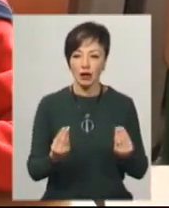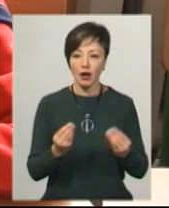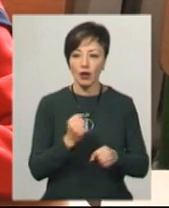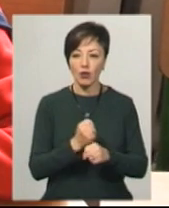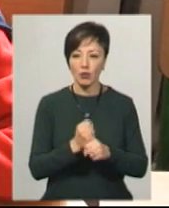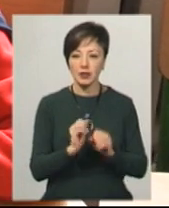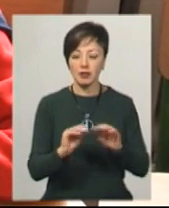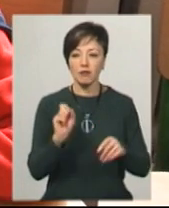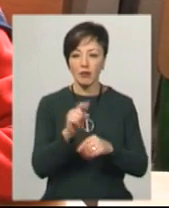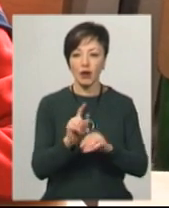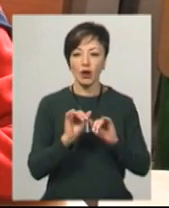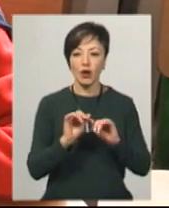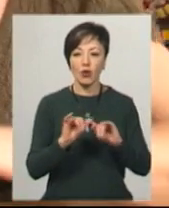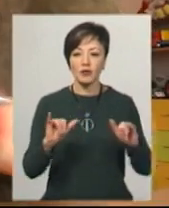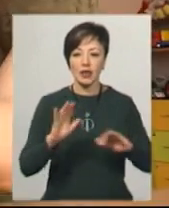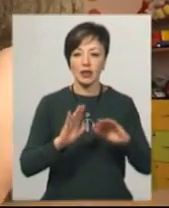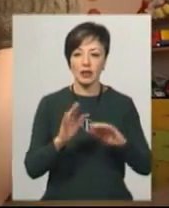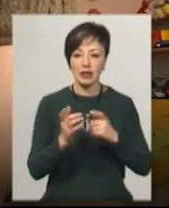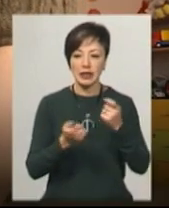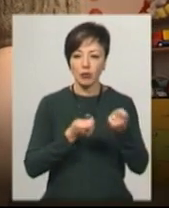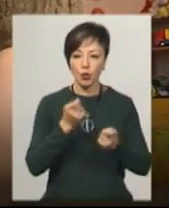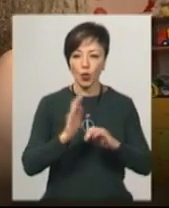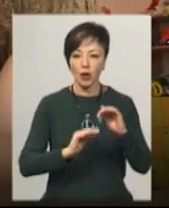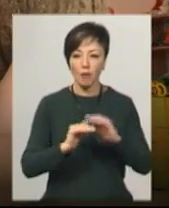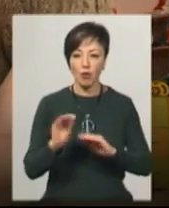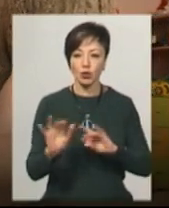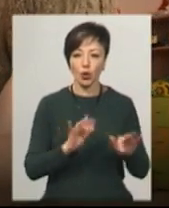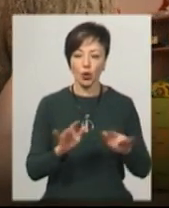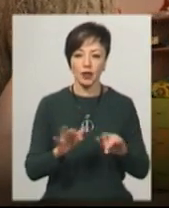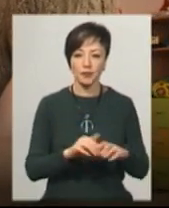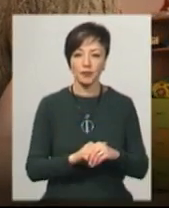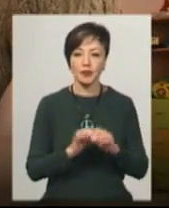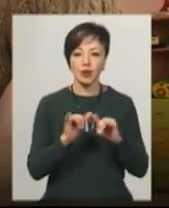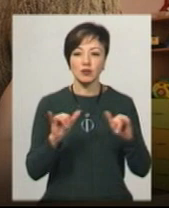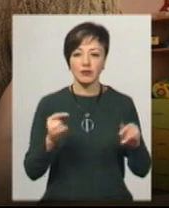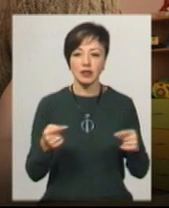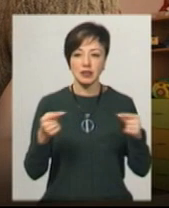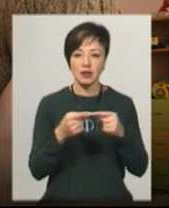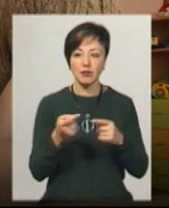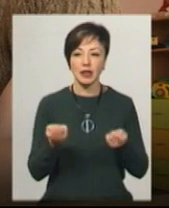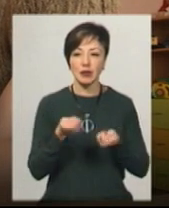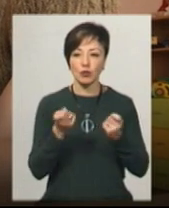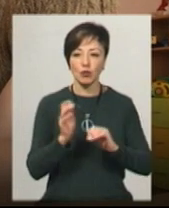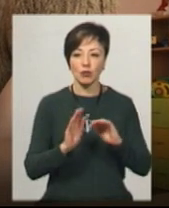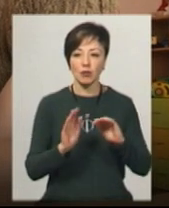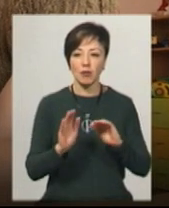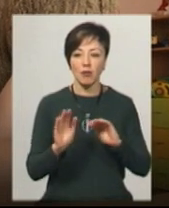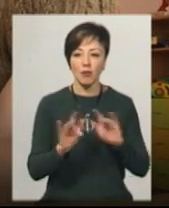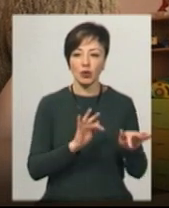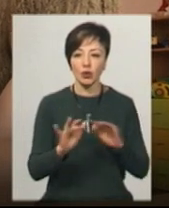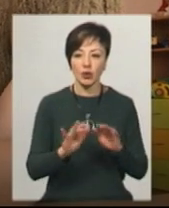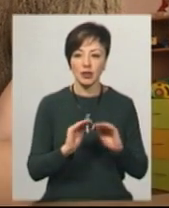робить з учнями вправу для розвитку дрібної моторики. «Ось ця шнурівечка, так, вона розвиває саме дрібну моторику дітей,